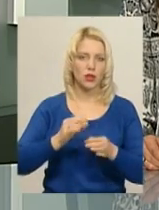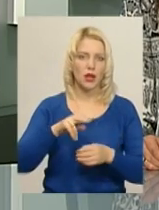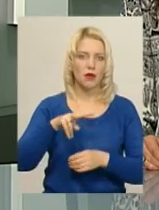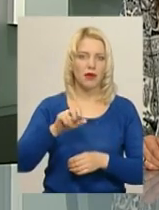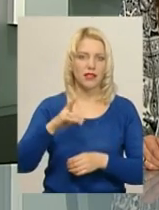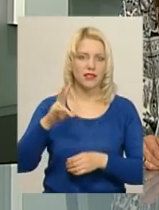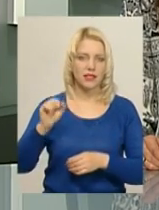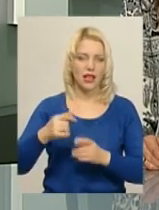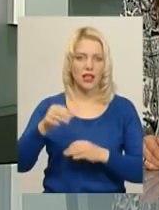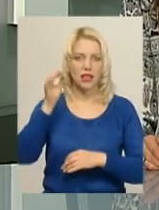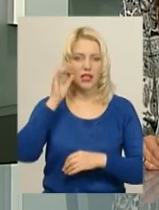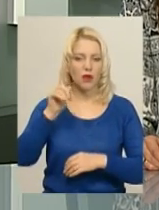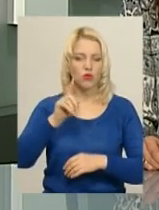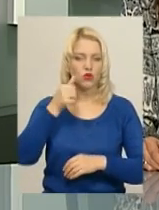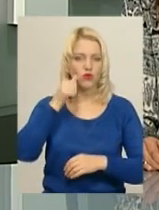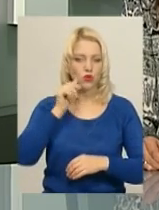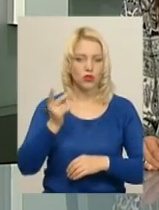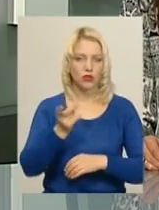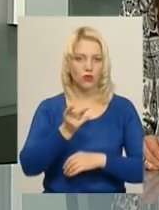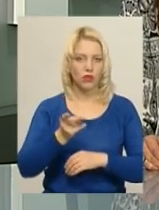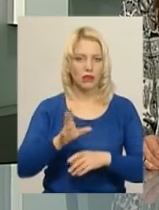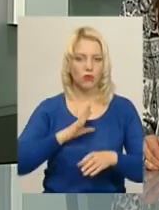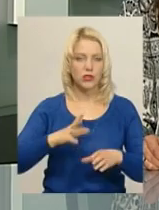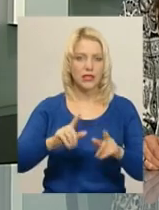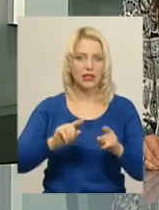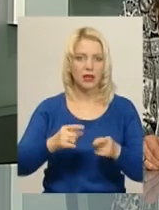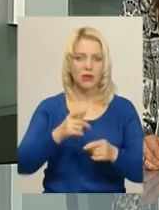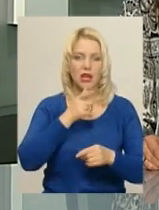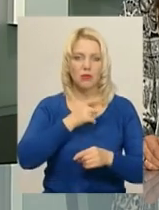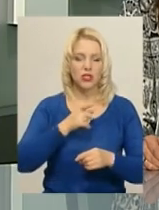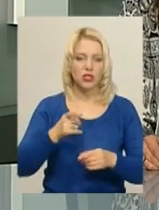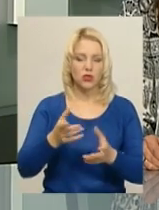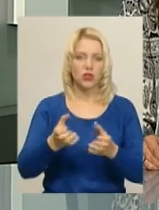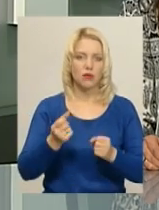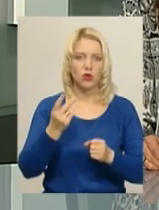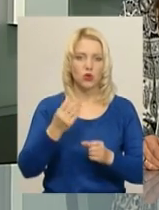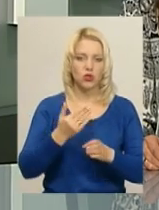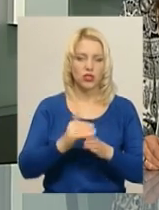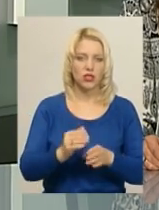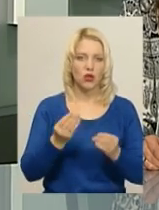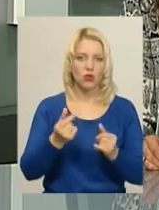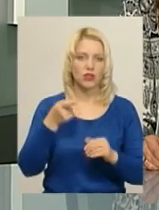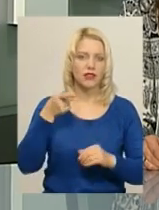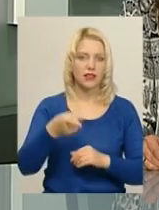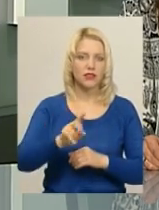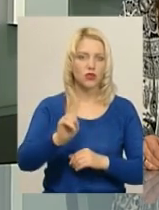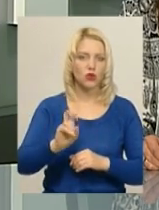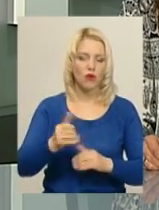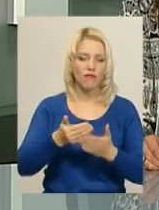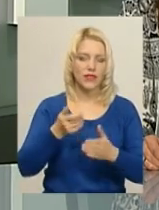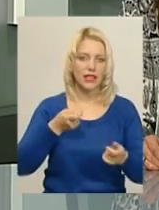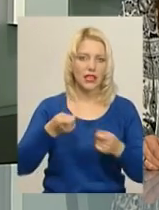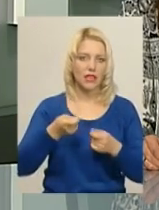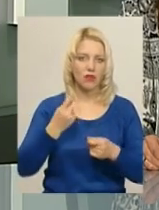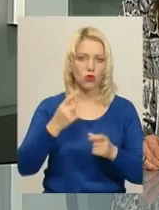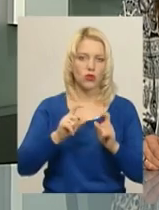Плінська. Нагадаю, вчора посадовців затримали під час отримання другої частини коштів, а саме тисячі доларів від керівника однієї із компаній